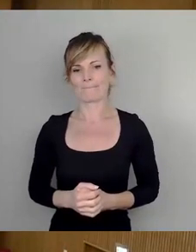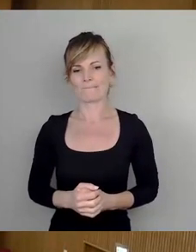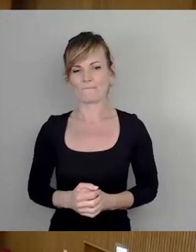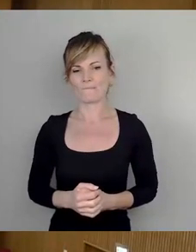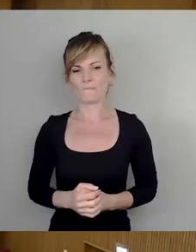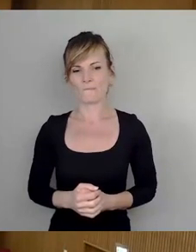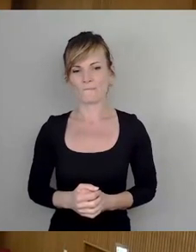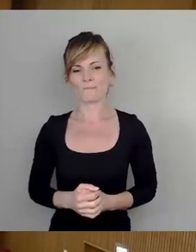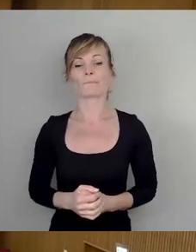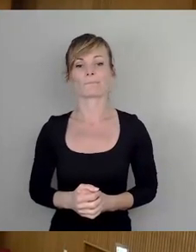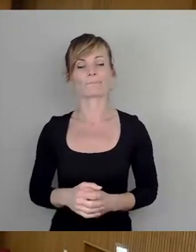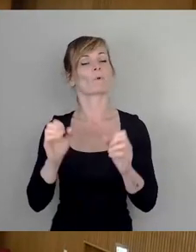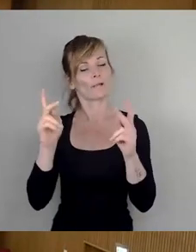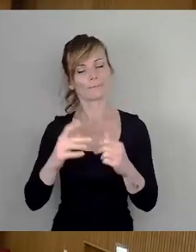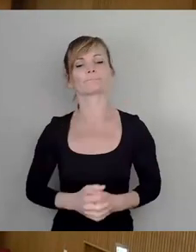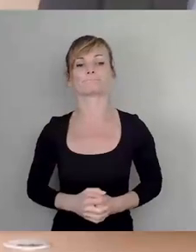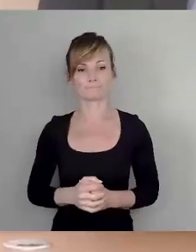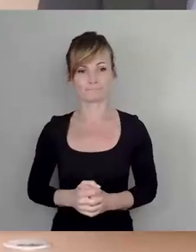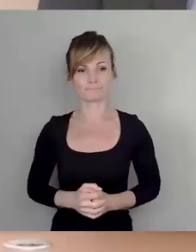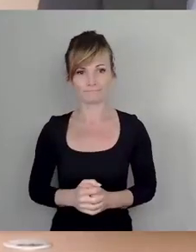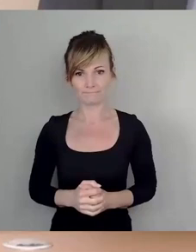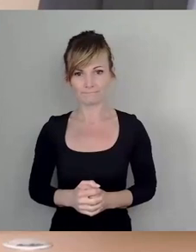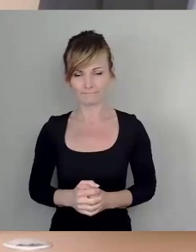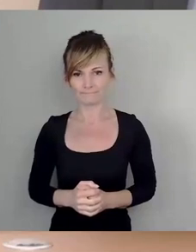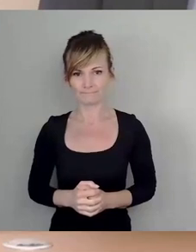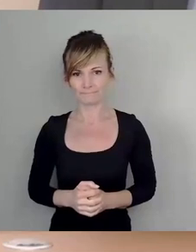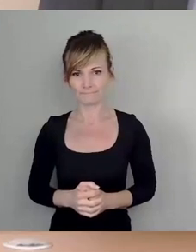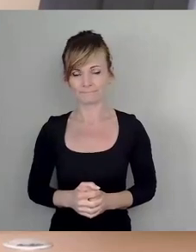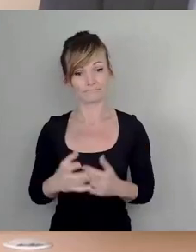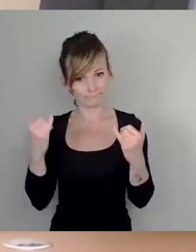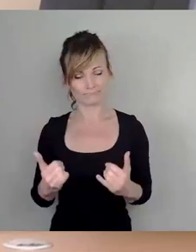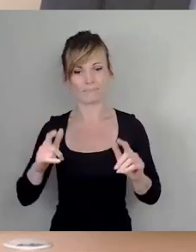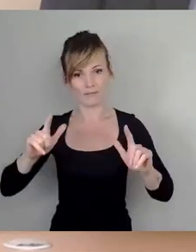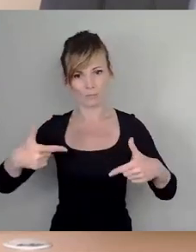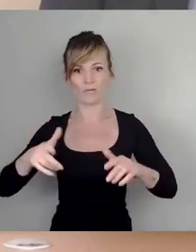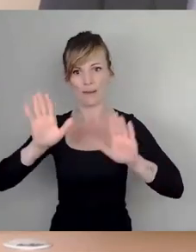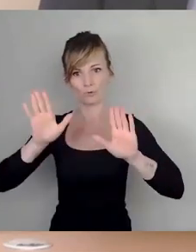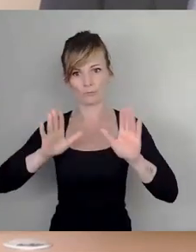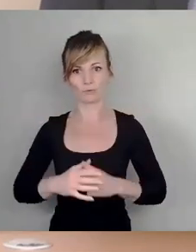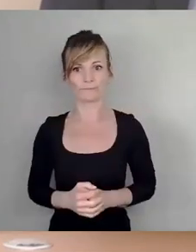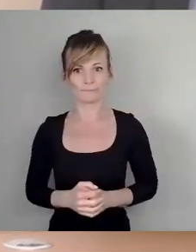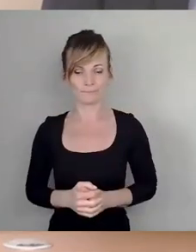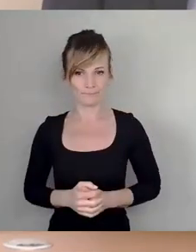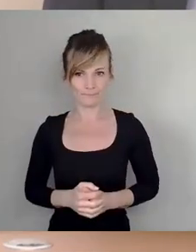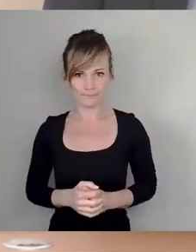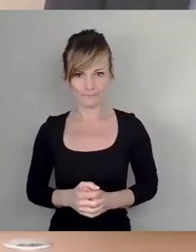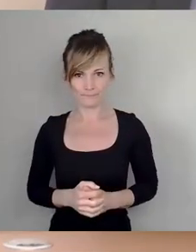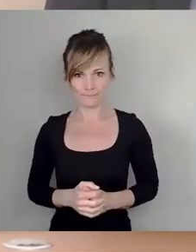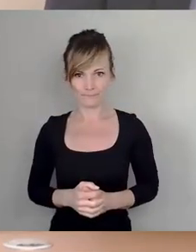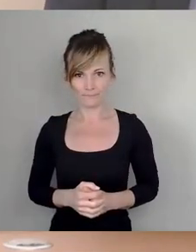Okay, dann würden wir zur Abstimmung kommen. Ich würde zuerst den